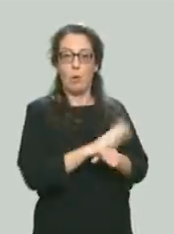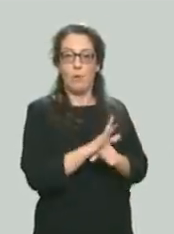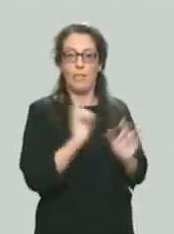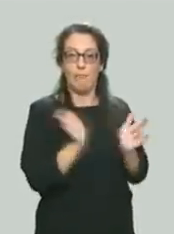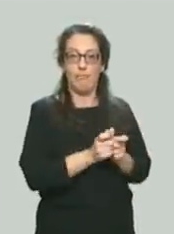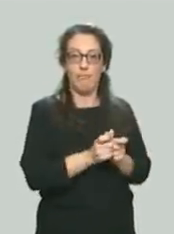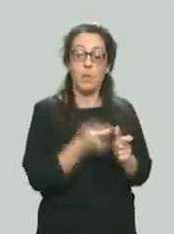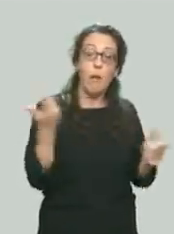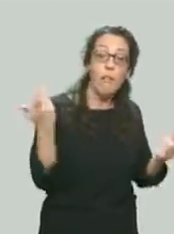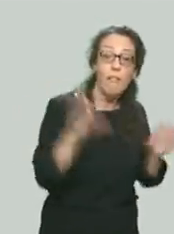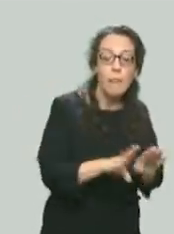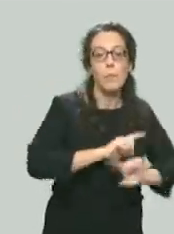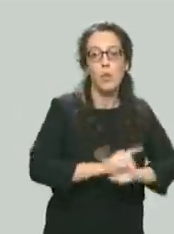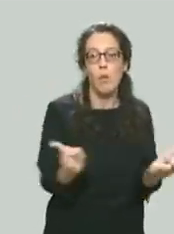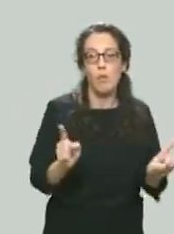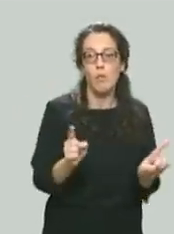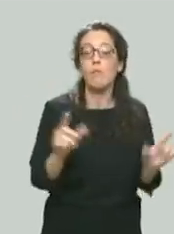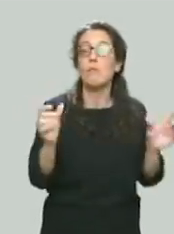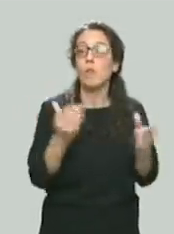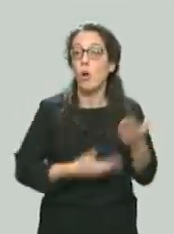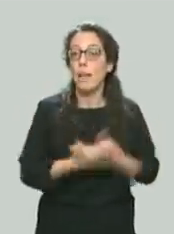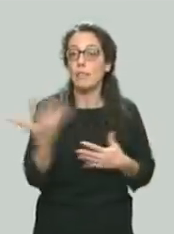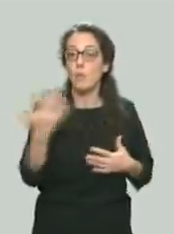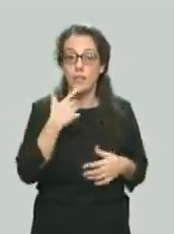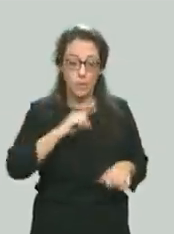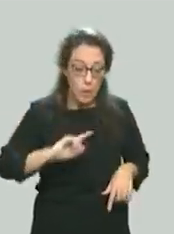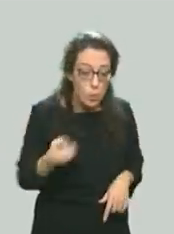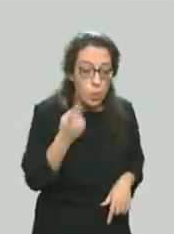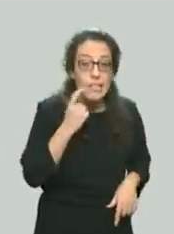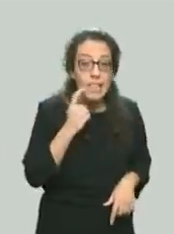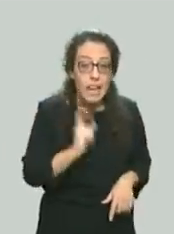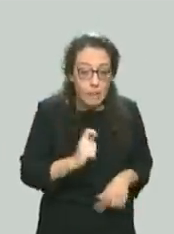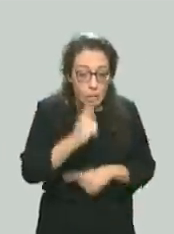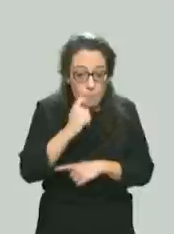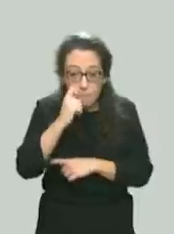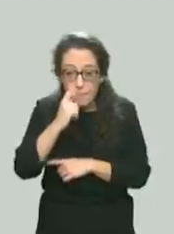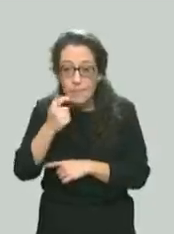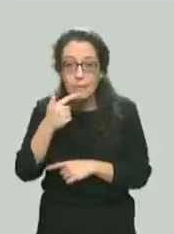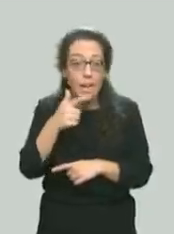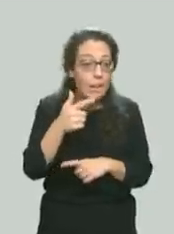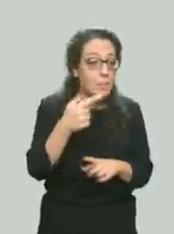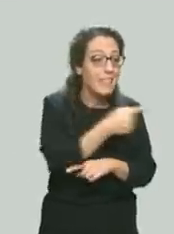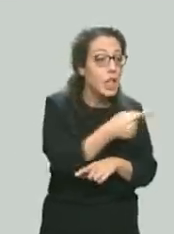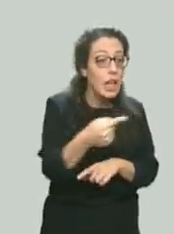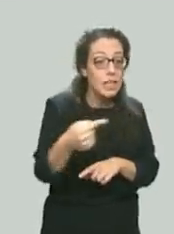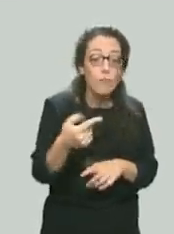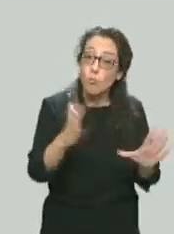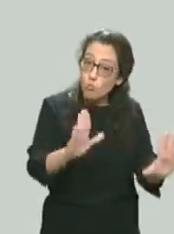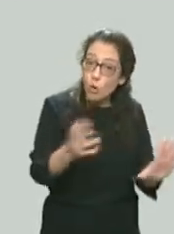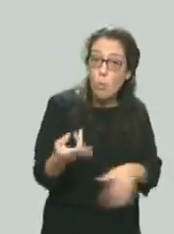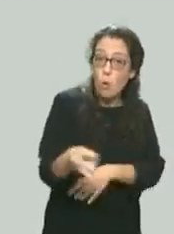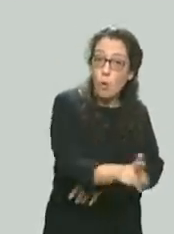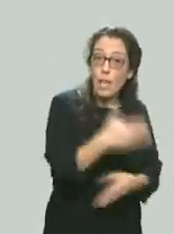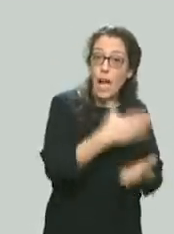systématique de toute la classe. Autrement dit, seuls les élèves présentant un test négatif pourront revenir en classe.